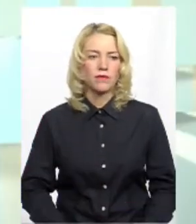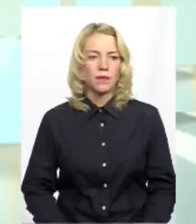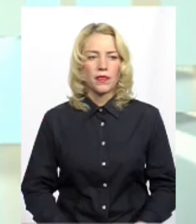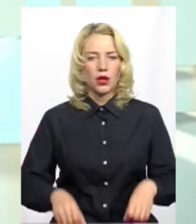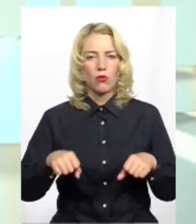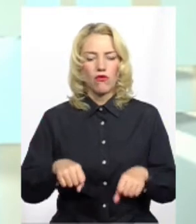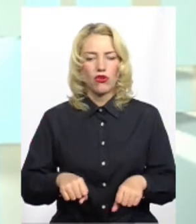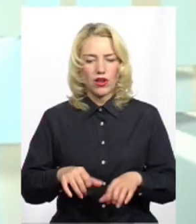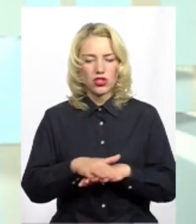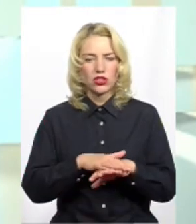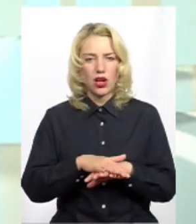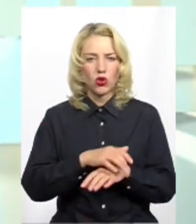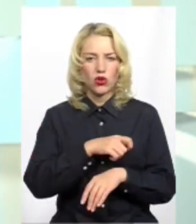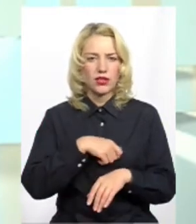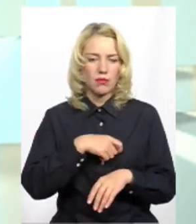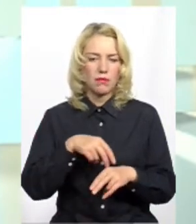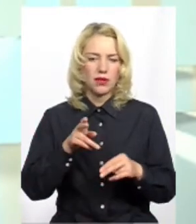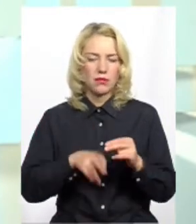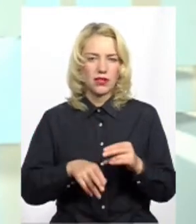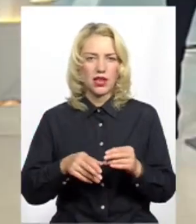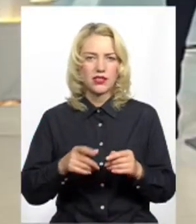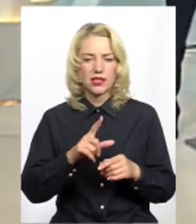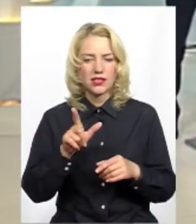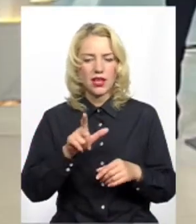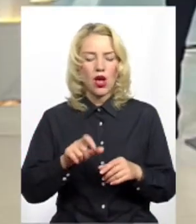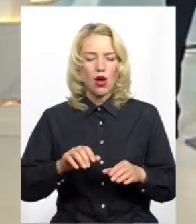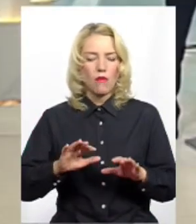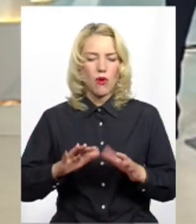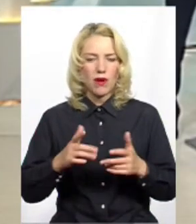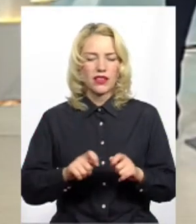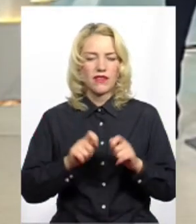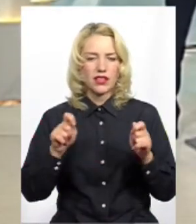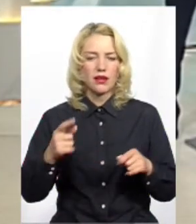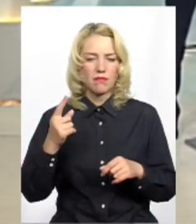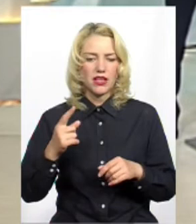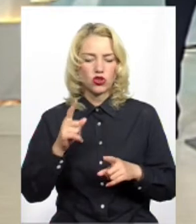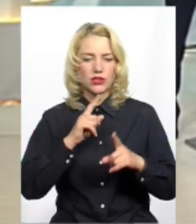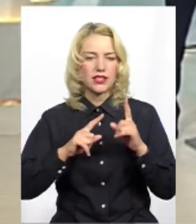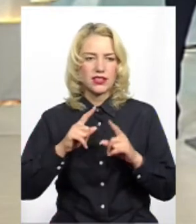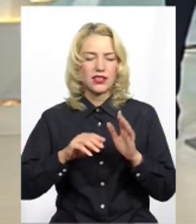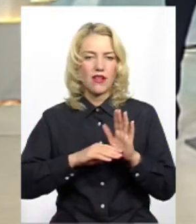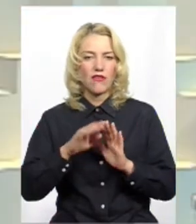Повноваження народного депутата припиняються з моменту відкриття першого засідання Верховної Ради